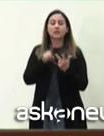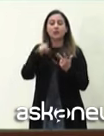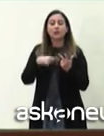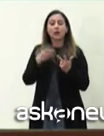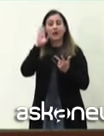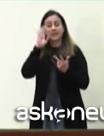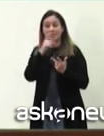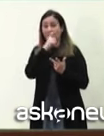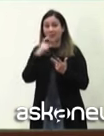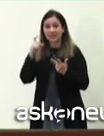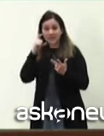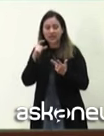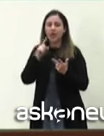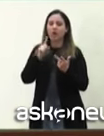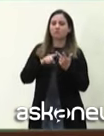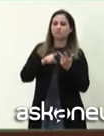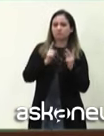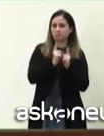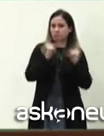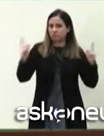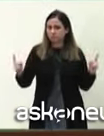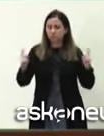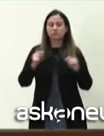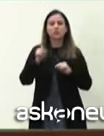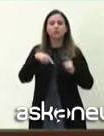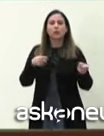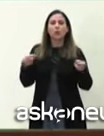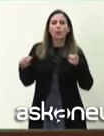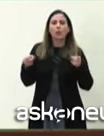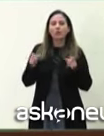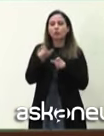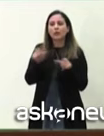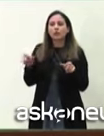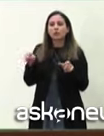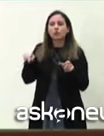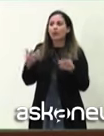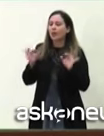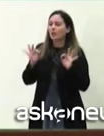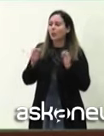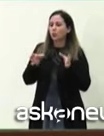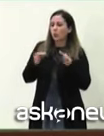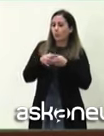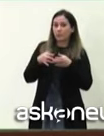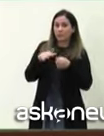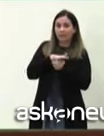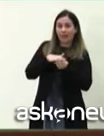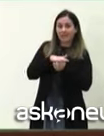mascherina, la reazione dei locali, quando incontriamo persone che non fanno parte del nostro stretto nucleo che incontriamo quotidianamente.